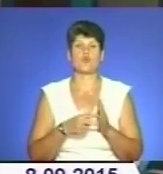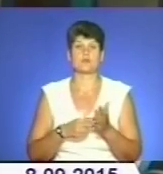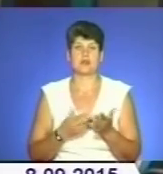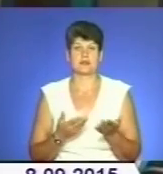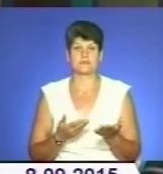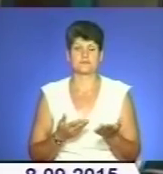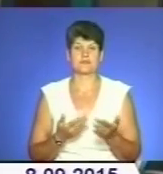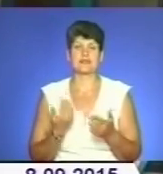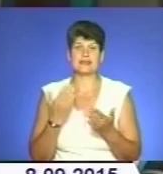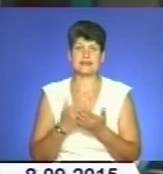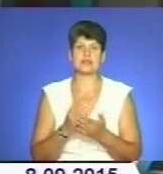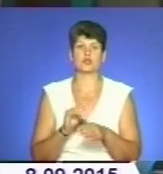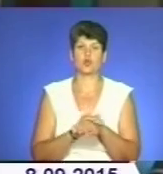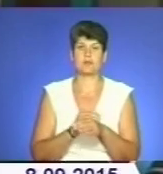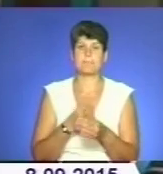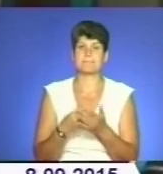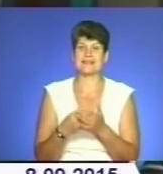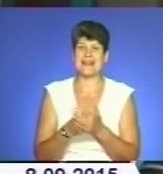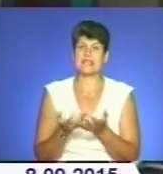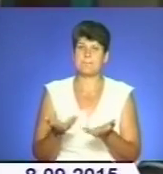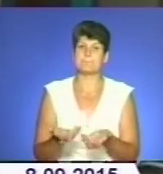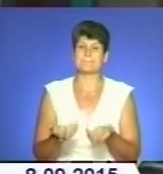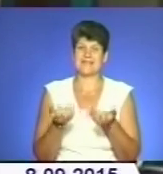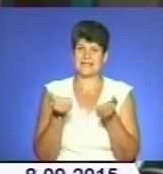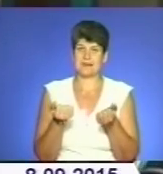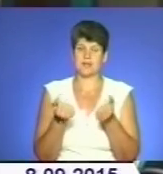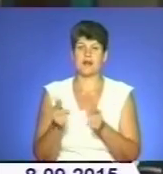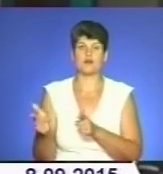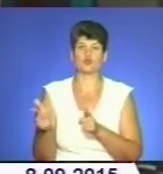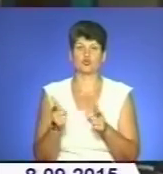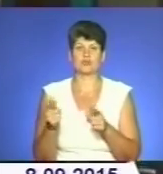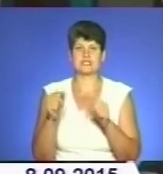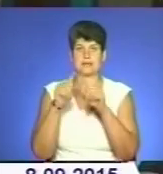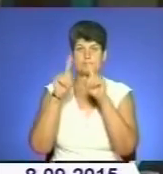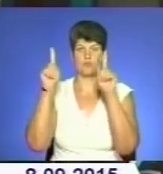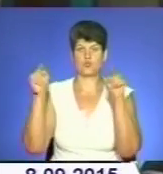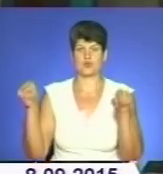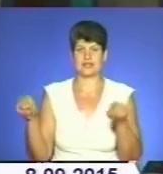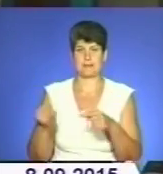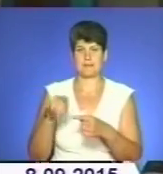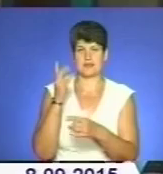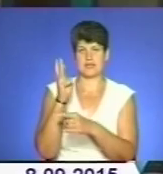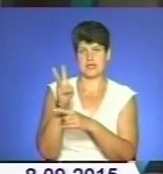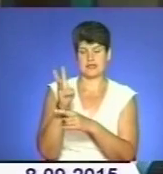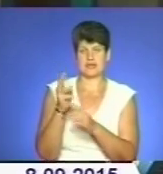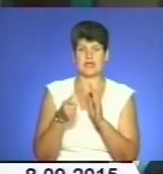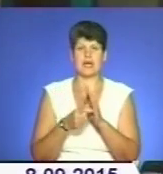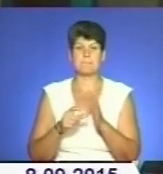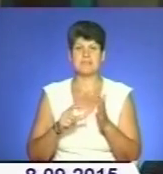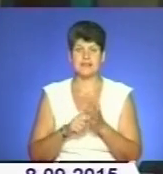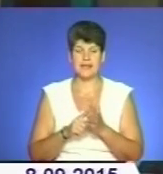Йде добра матеріальна підтримка, готуються мультимедійні кабінети. На цей раз